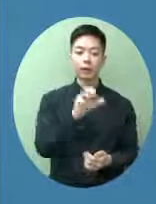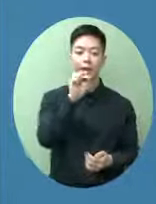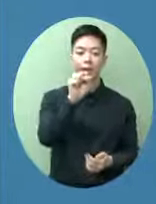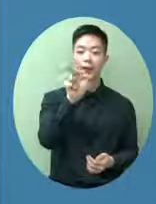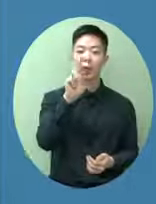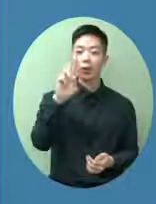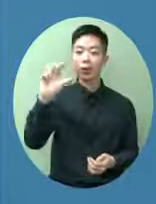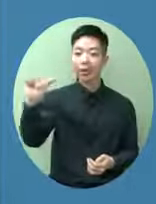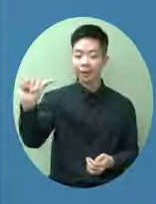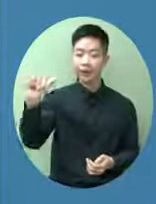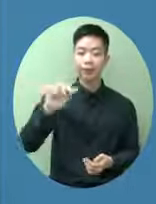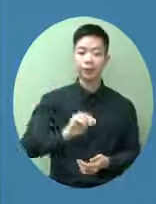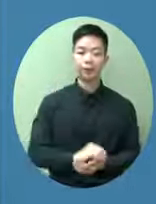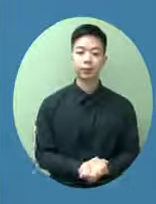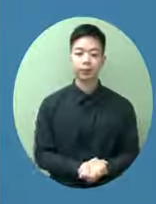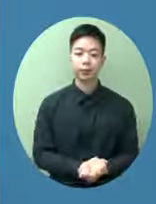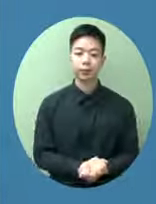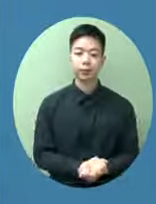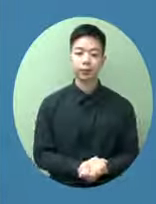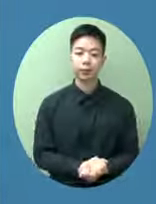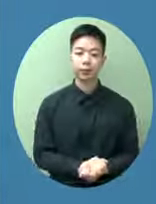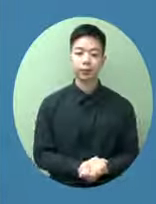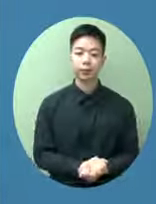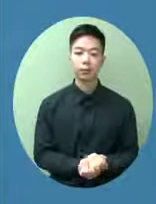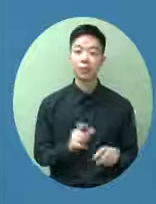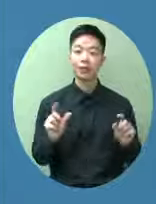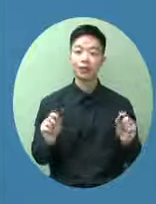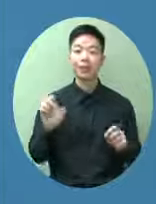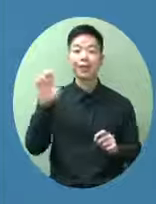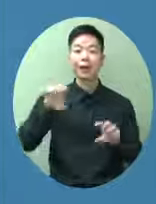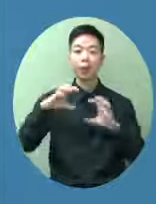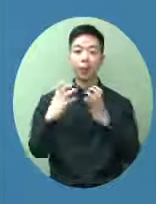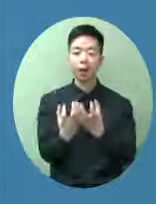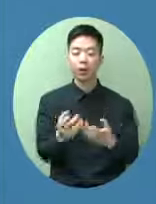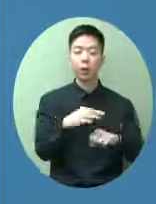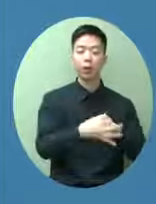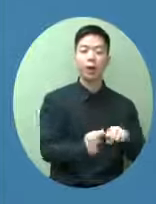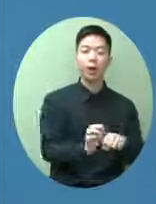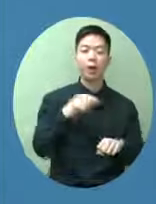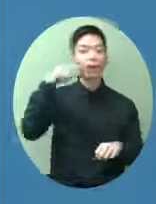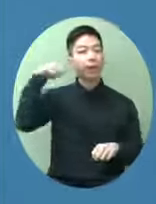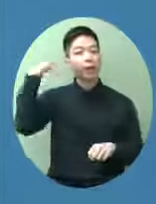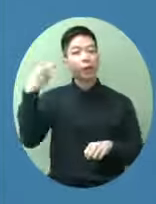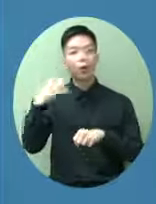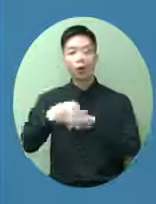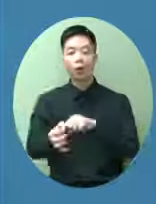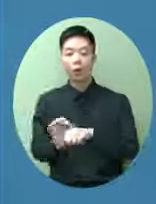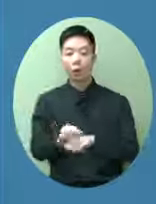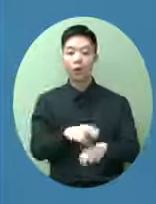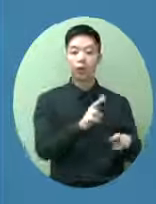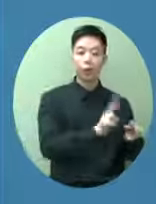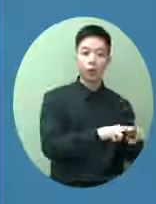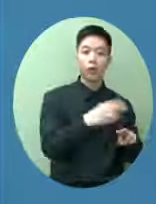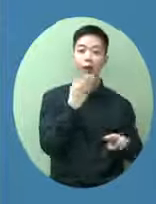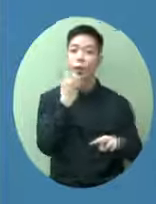即是Strategic Regulatory Authority主要是歐盟的國家美國的國家以及內地以及香港自己發